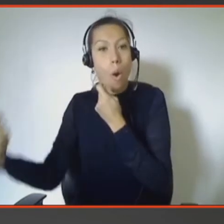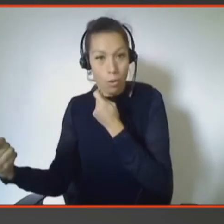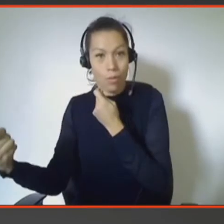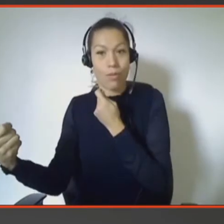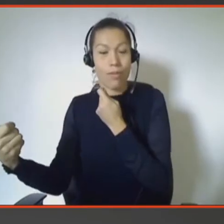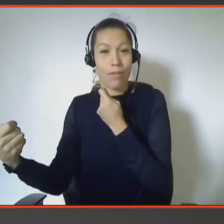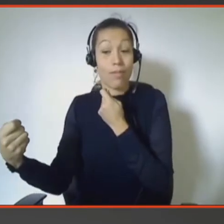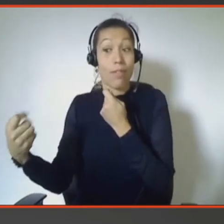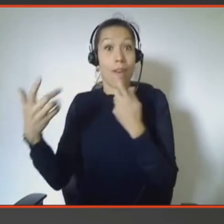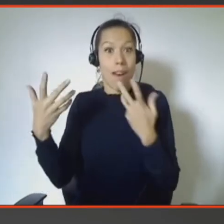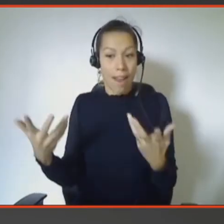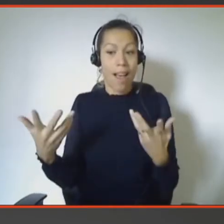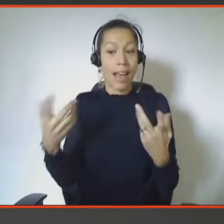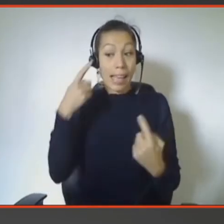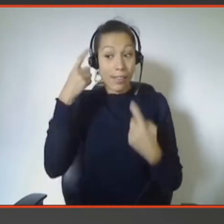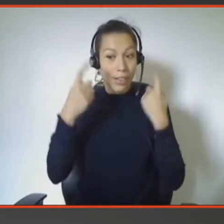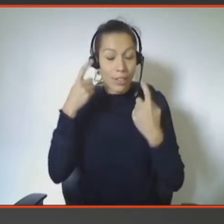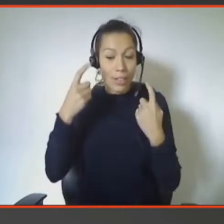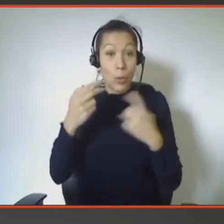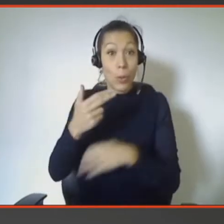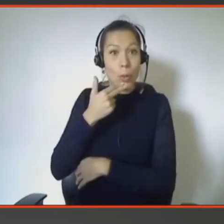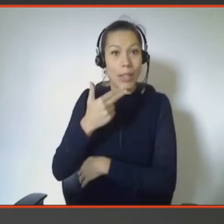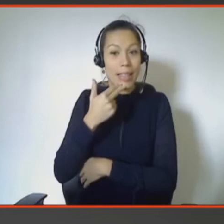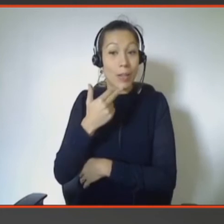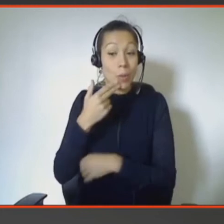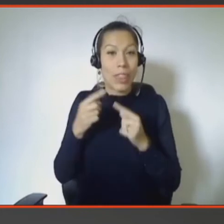qui est aussi plus raisonné si on arrive à atteindre cet objectif.